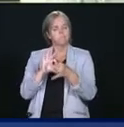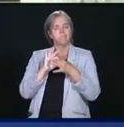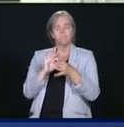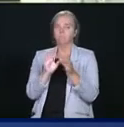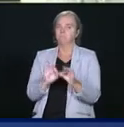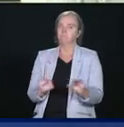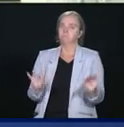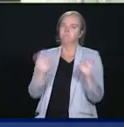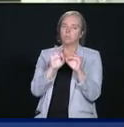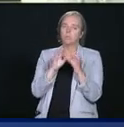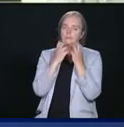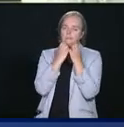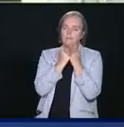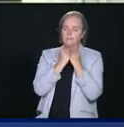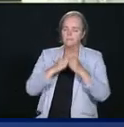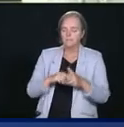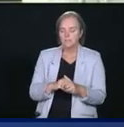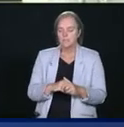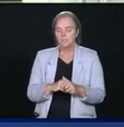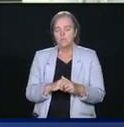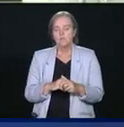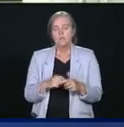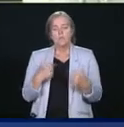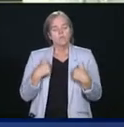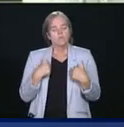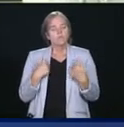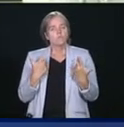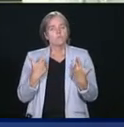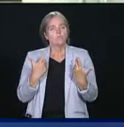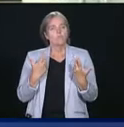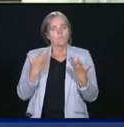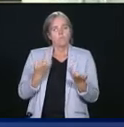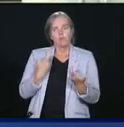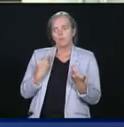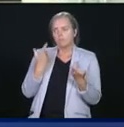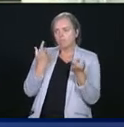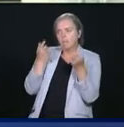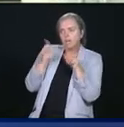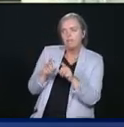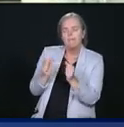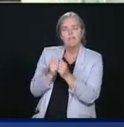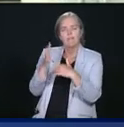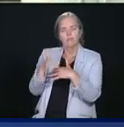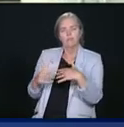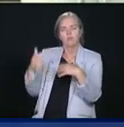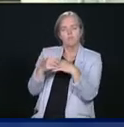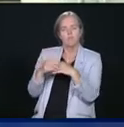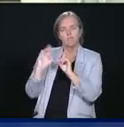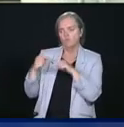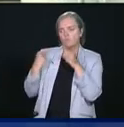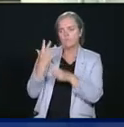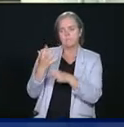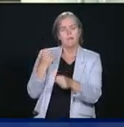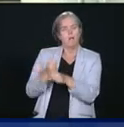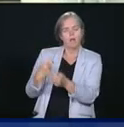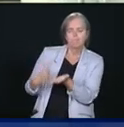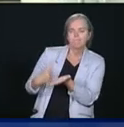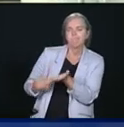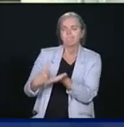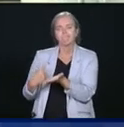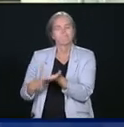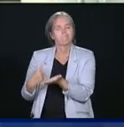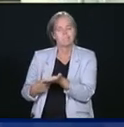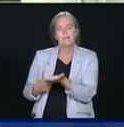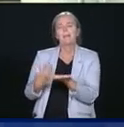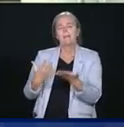avons pris des décisions vers la réconciliation au cours des dernières années. Nous travaillons avec